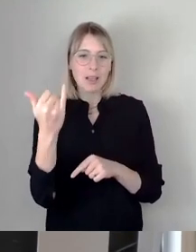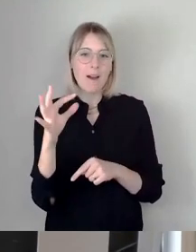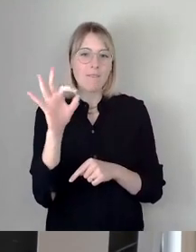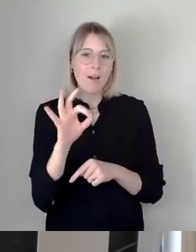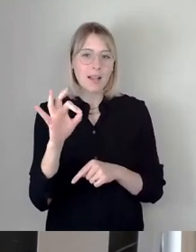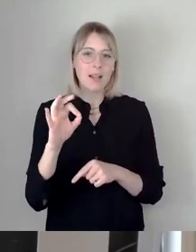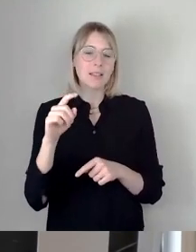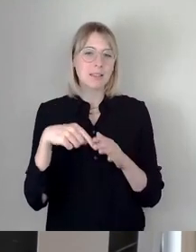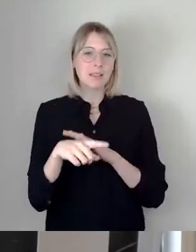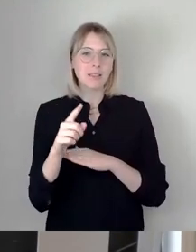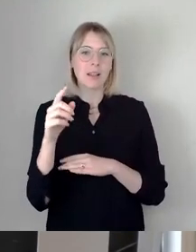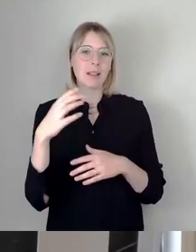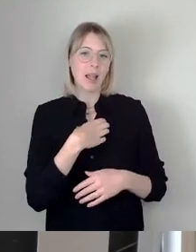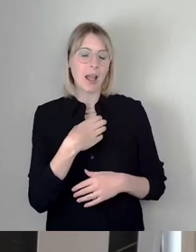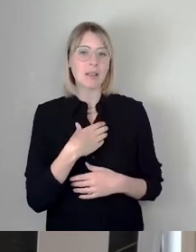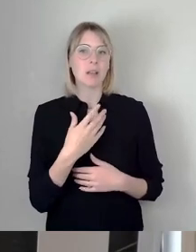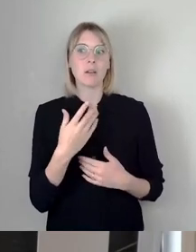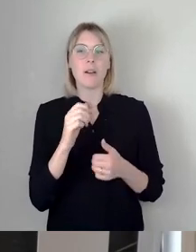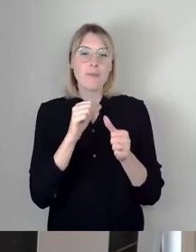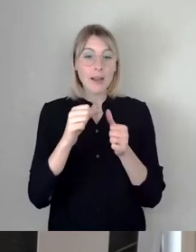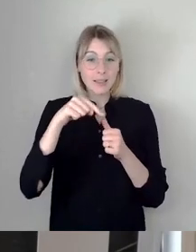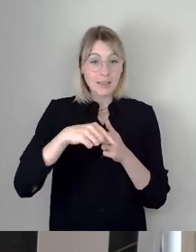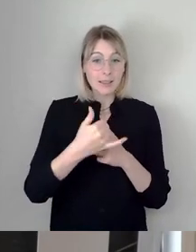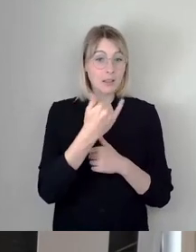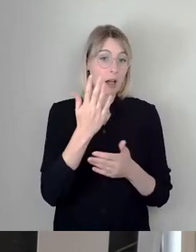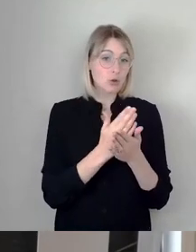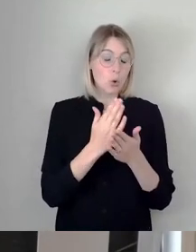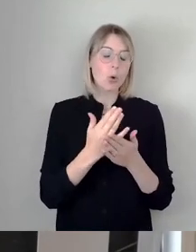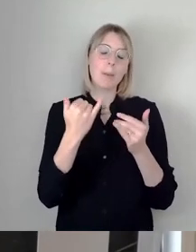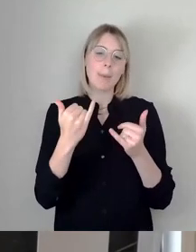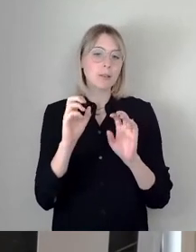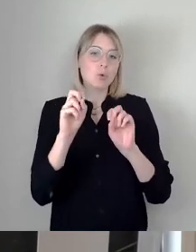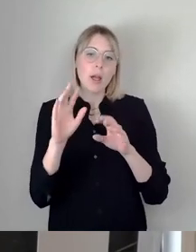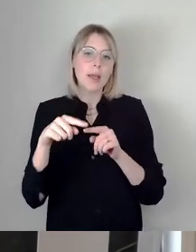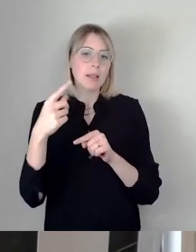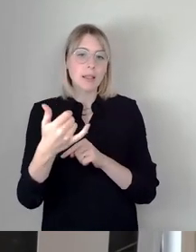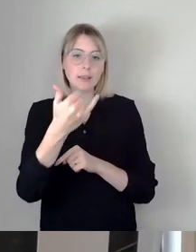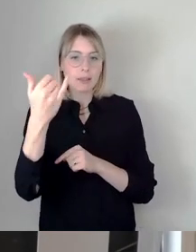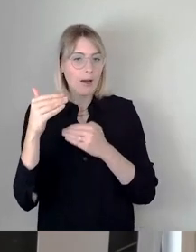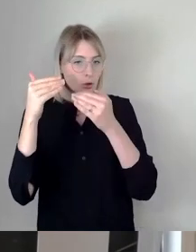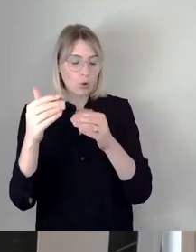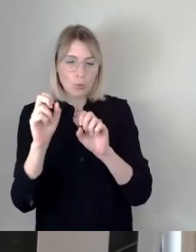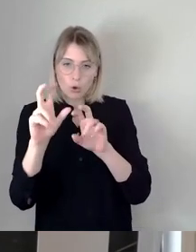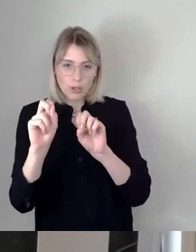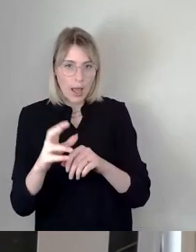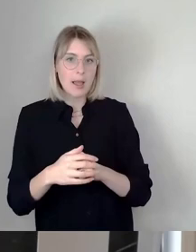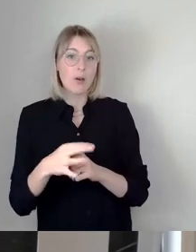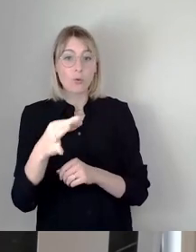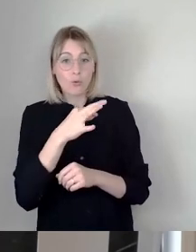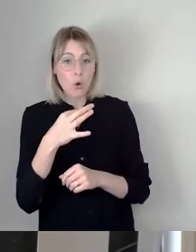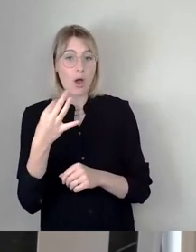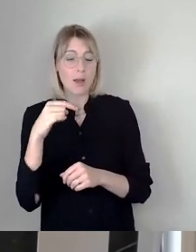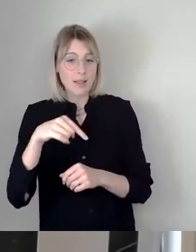dieses Jahr geworden. Jetzt wird es nächstes Jahr. Das wird eine super geniale Geschichte für unsere Stadt. Und ich kann nur sagen, wenn man in die